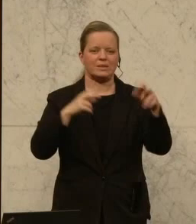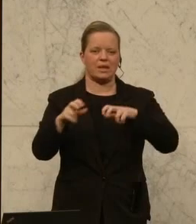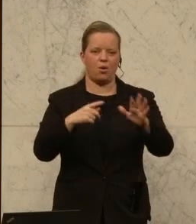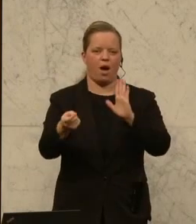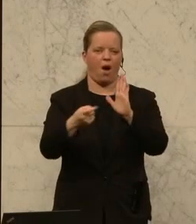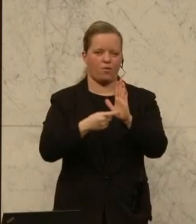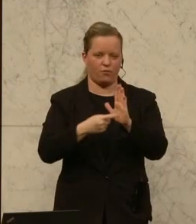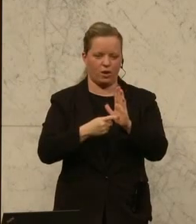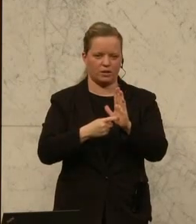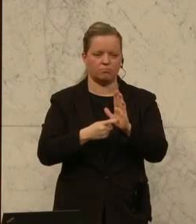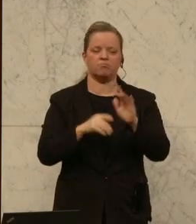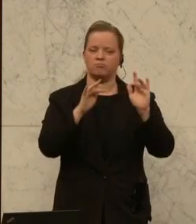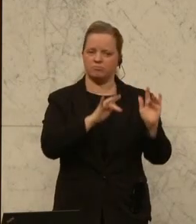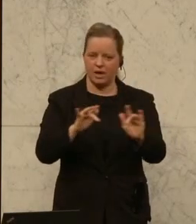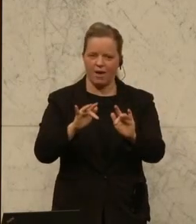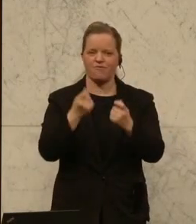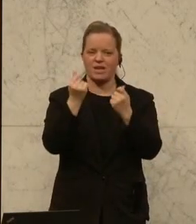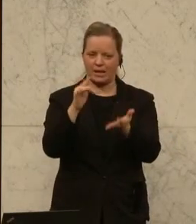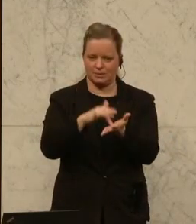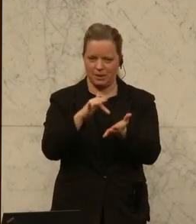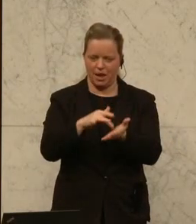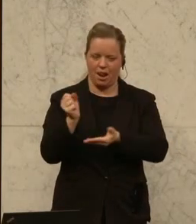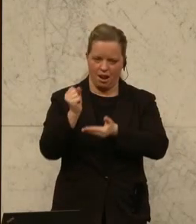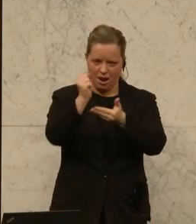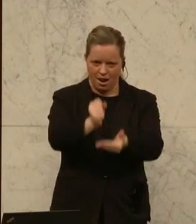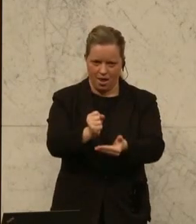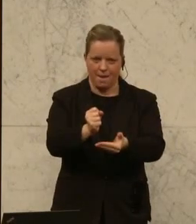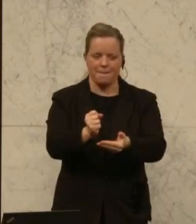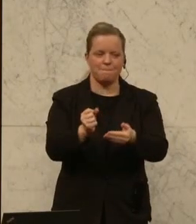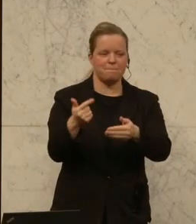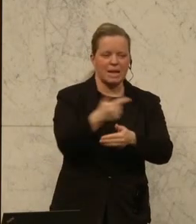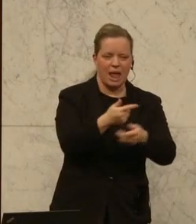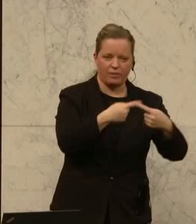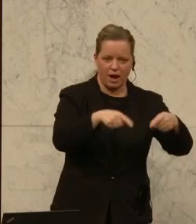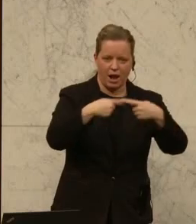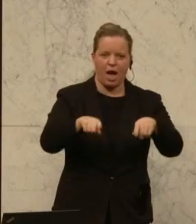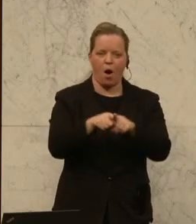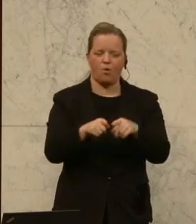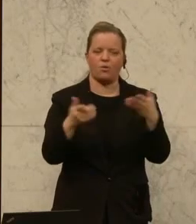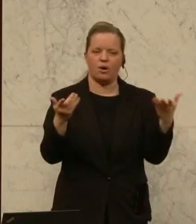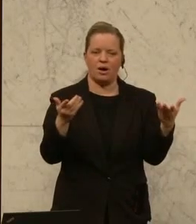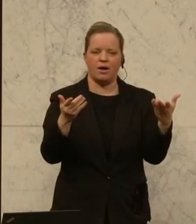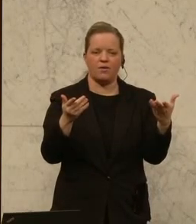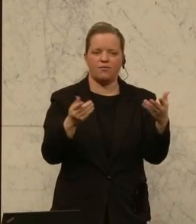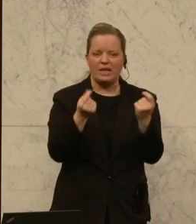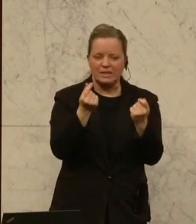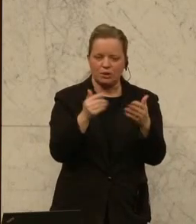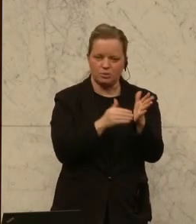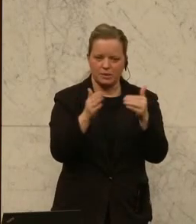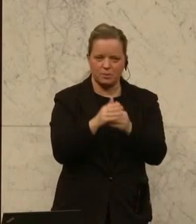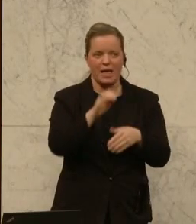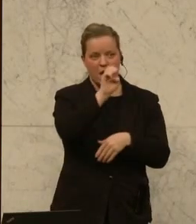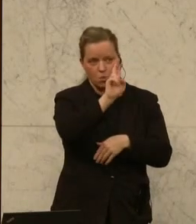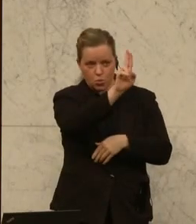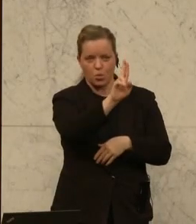aufgefordert, die Zurverfügungstellung von Finanzmitteln sowohl bilateral als auch über Finanzierungsmechanismus der Europäischen